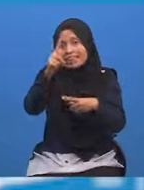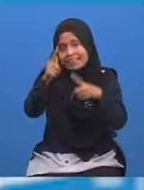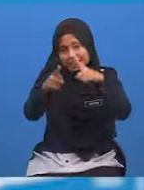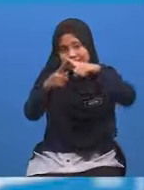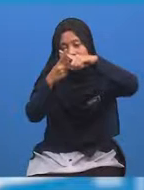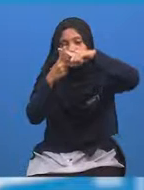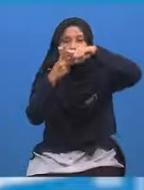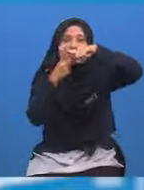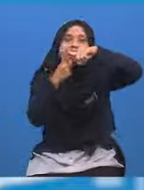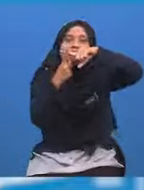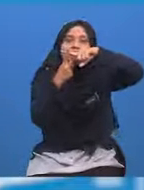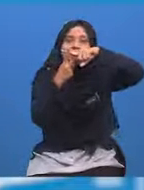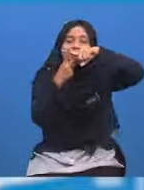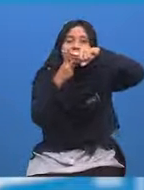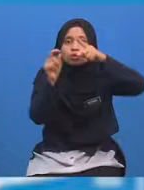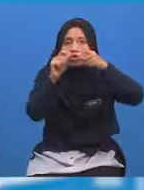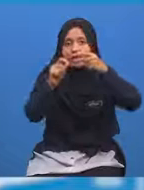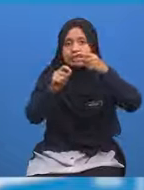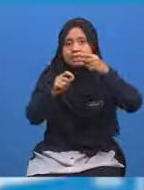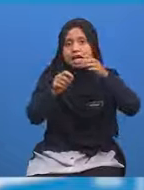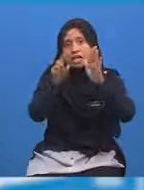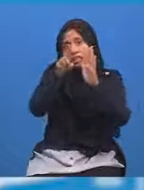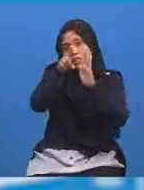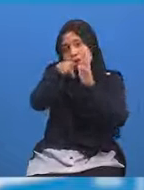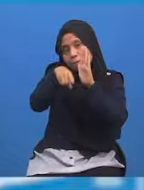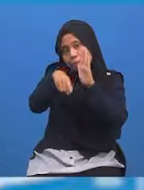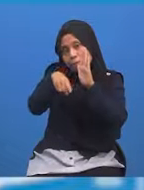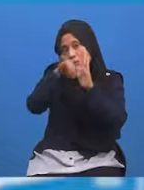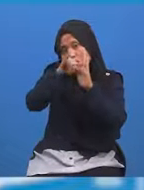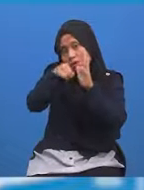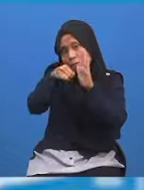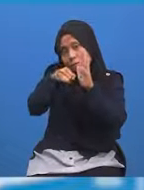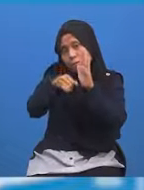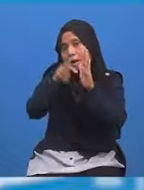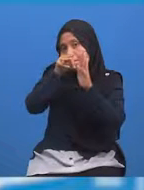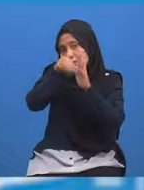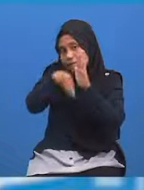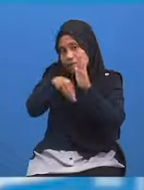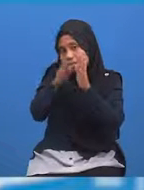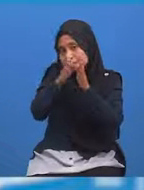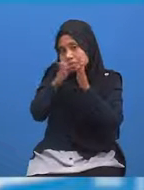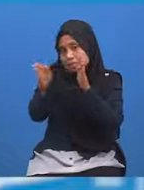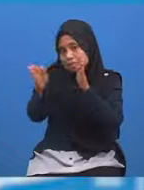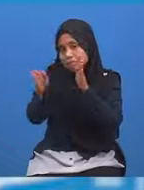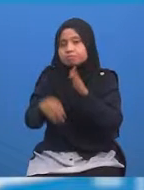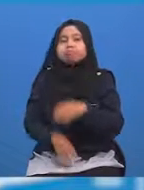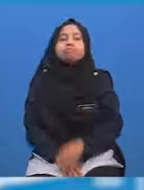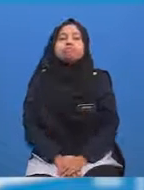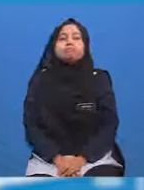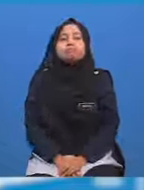Tuliskan jam di bahagian kiri Dan minit di bahagian kanan